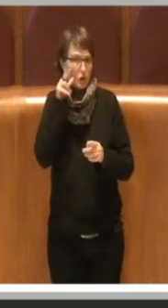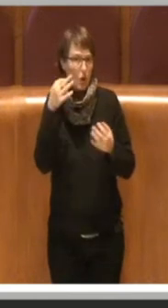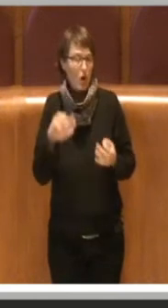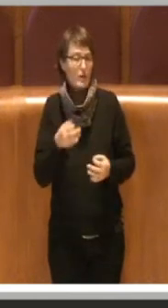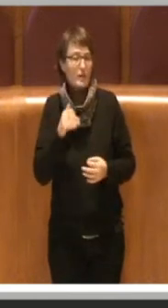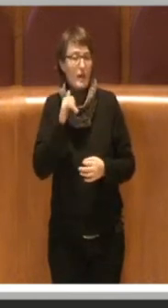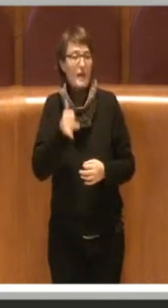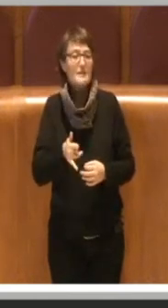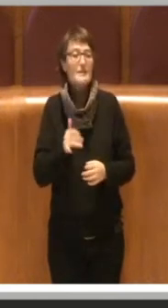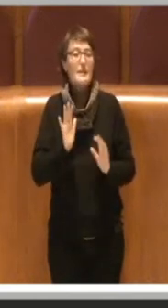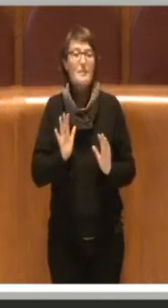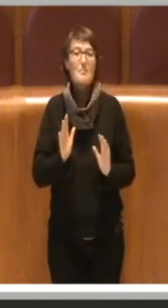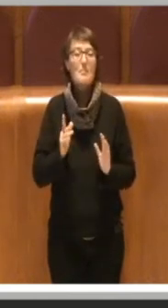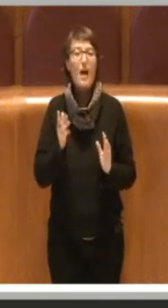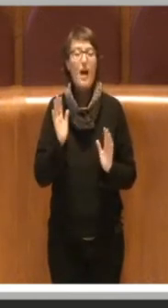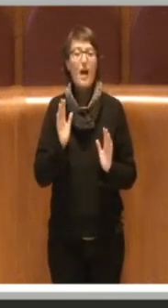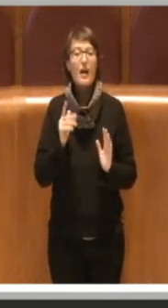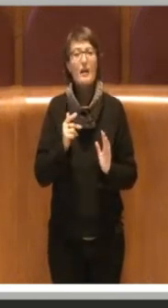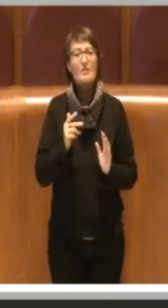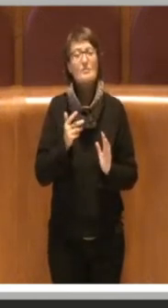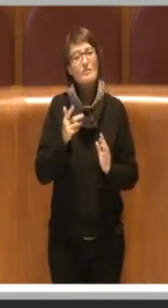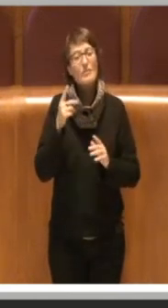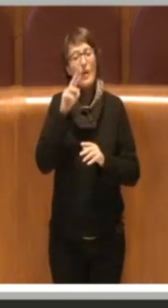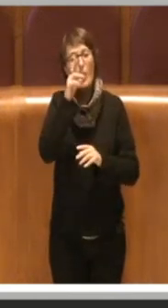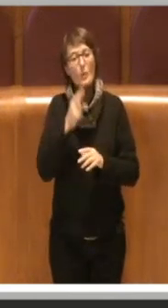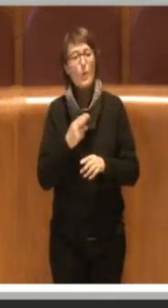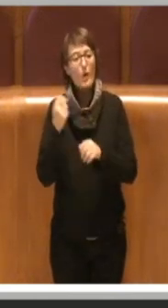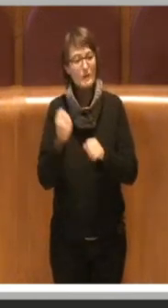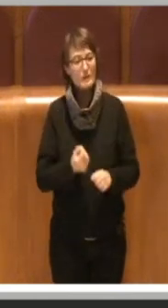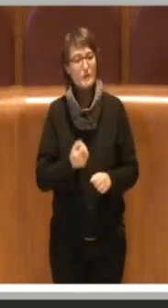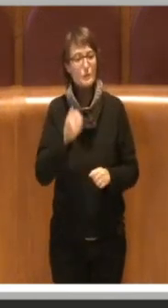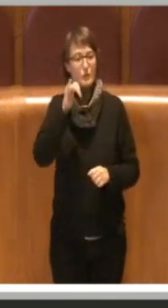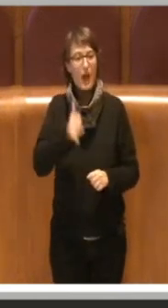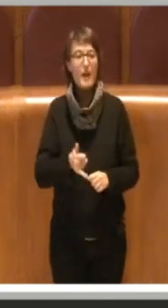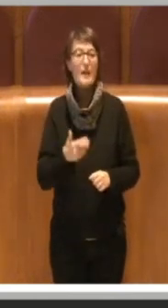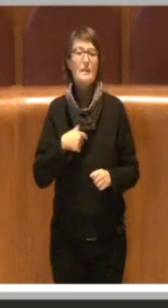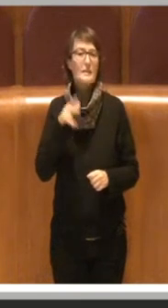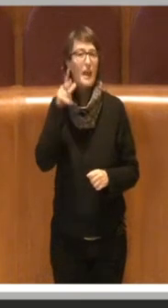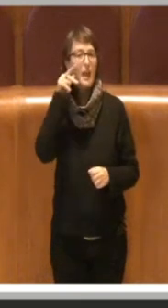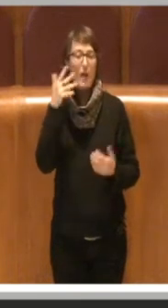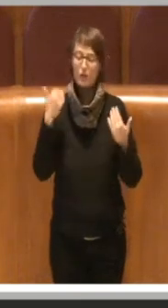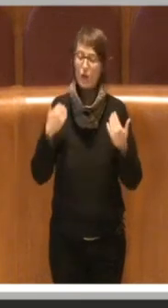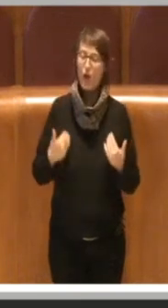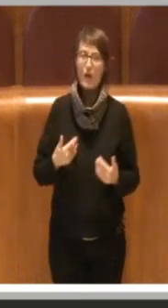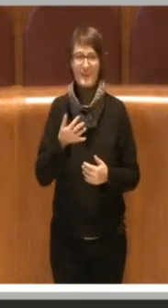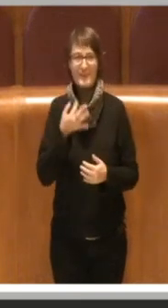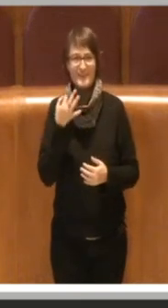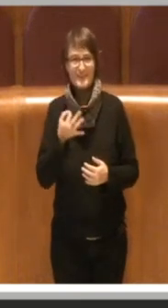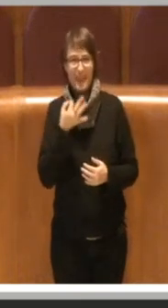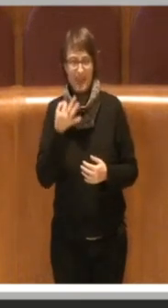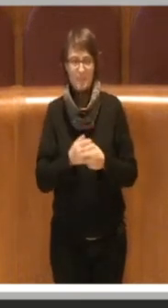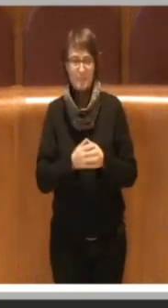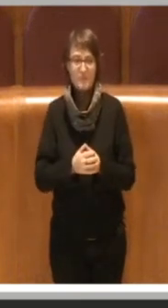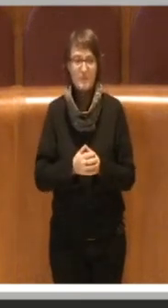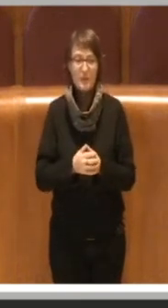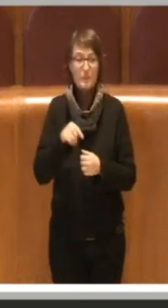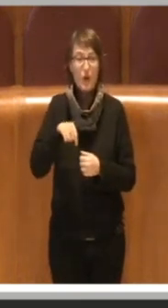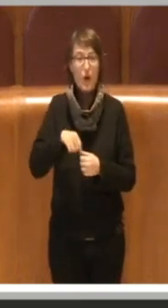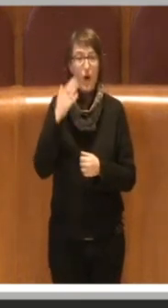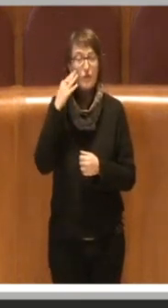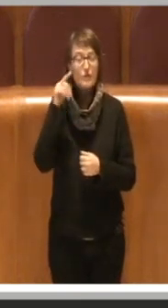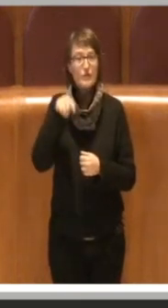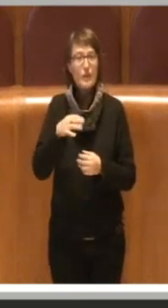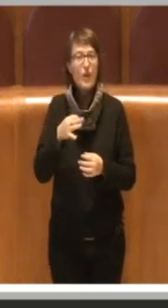la sua femminilità. E oggi il ricordo commosso va anche a quel fiore che amava inserirsi tra i